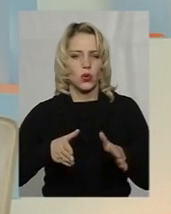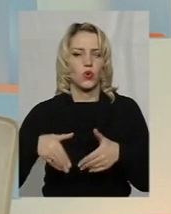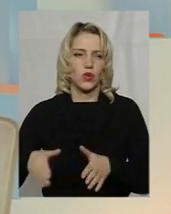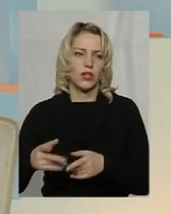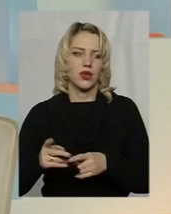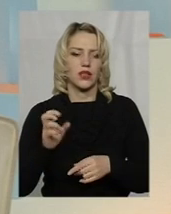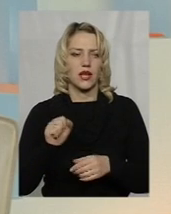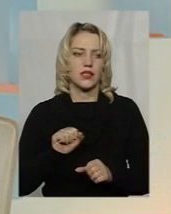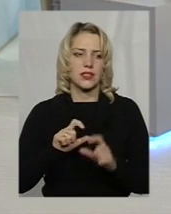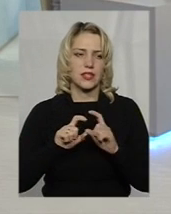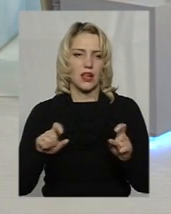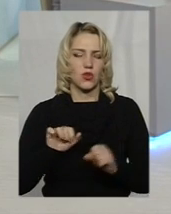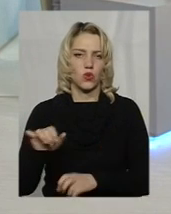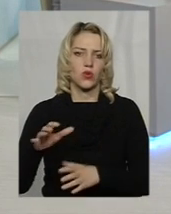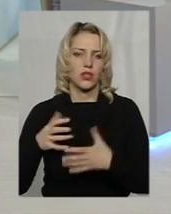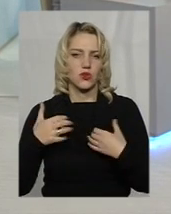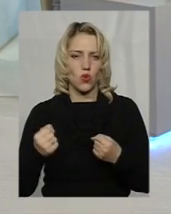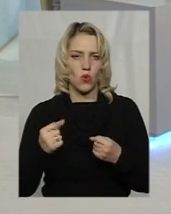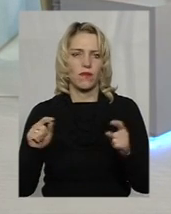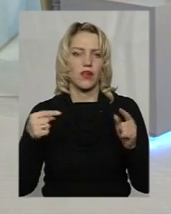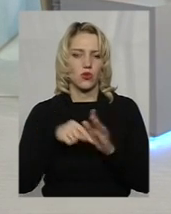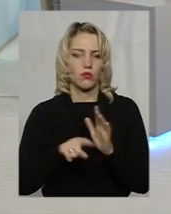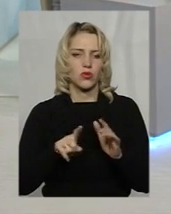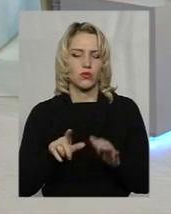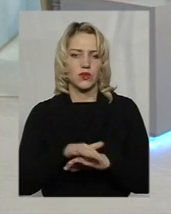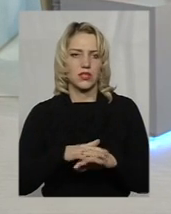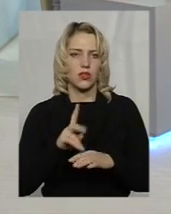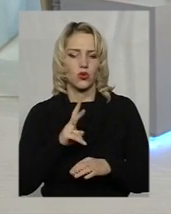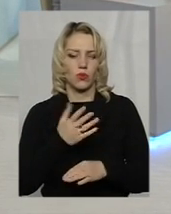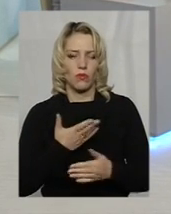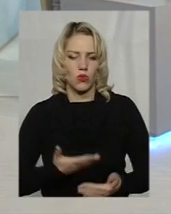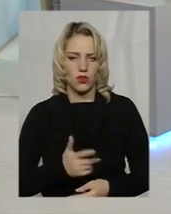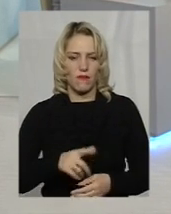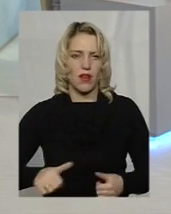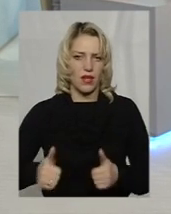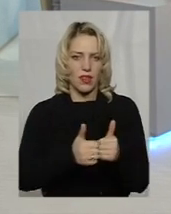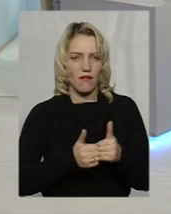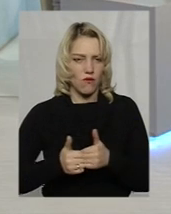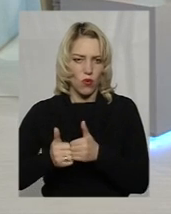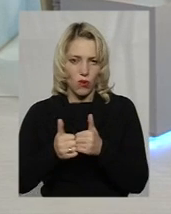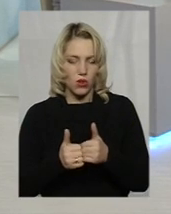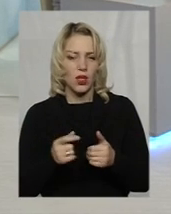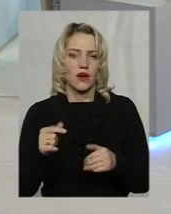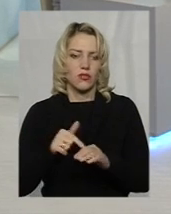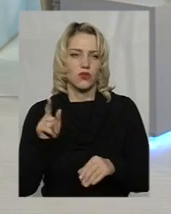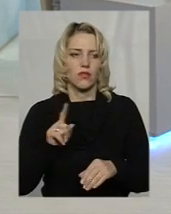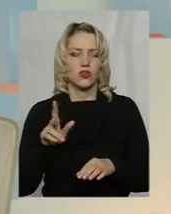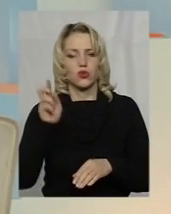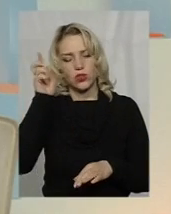заклади охорони здоров'я. Тобто, для того, щоб населення, яке проживає біля такого об'єкту, воно відчувало, що держава і